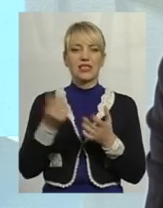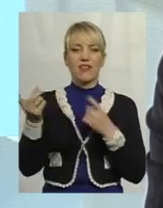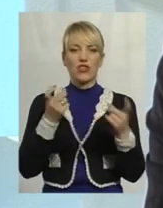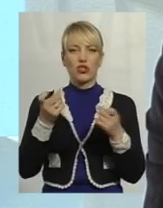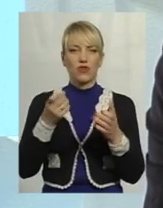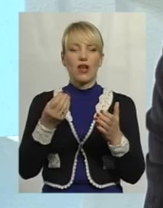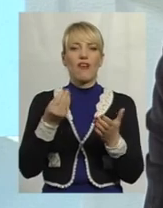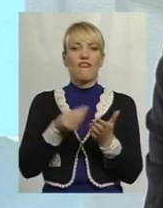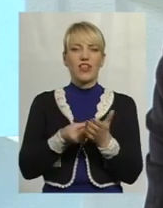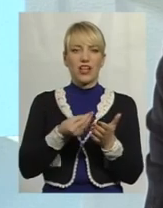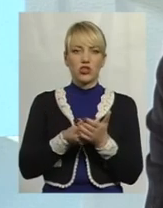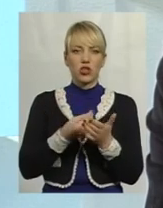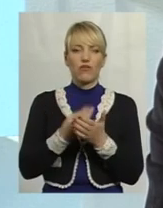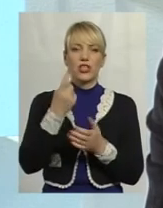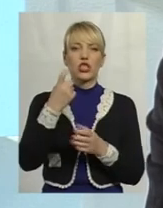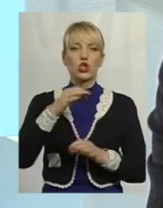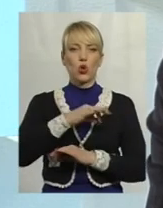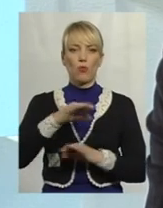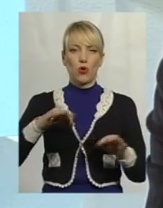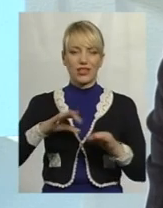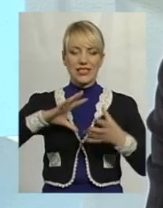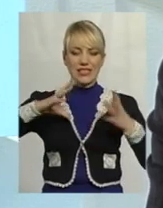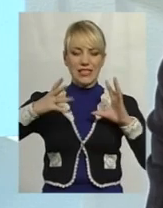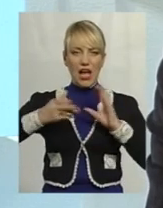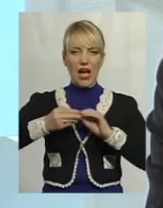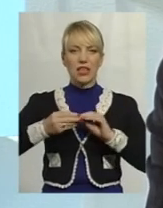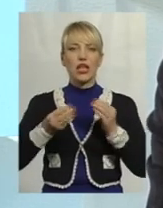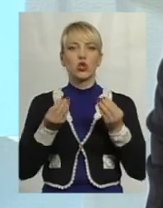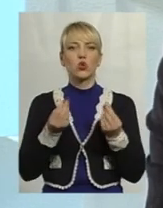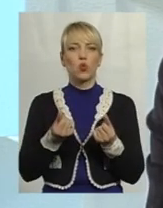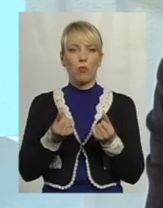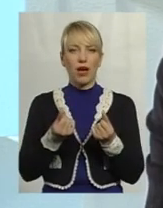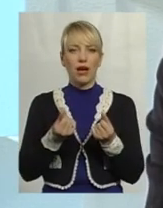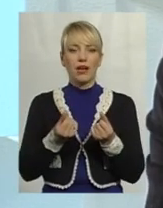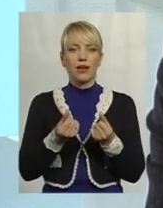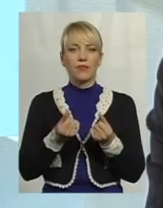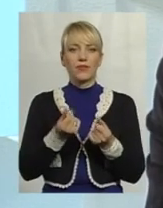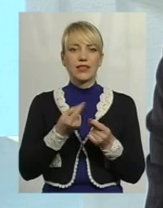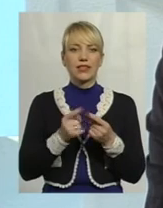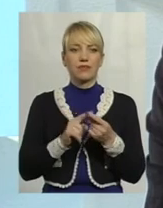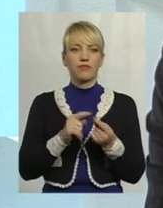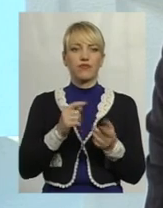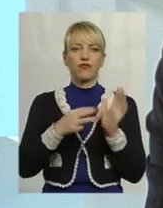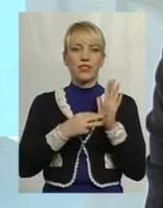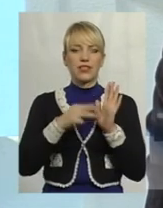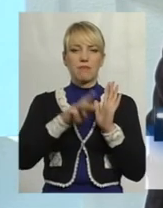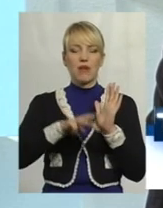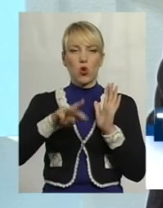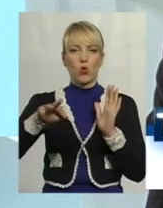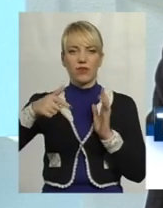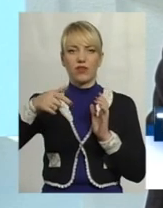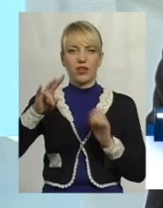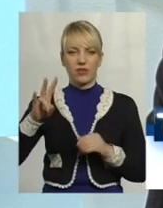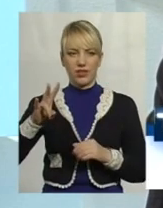проєктів, до понад 100 проєктів залучено фінансування, загальна сума цього фінансування склала майже 8 мільйонів гривень.